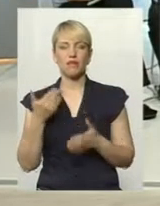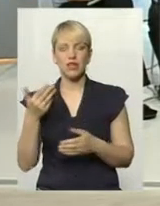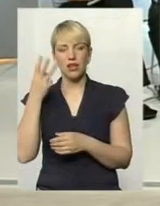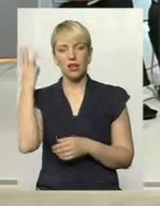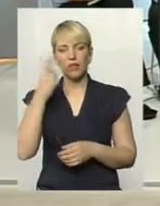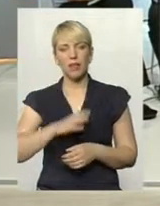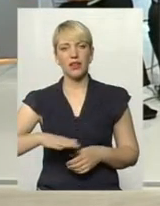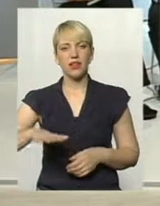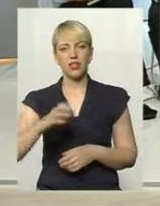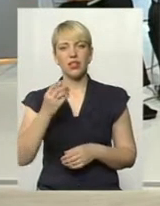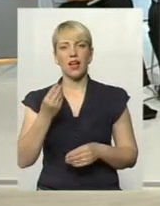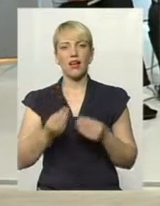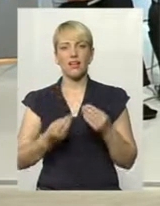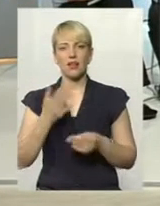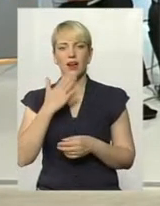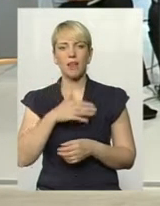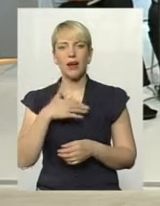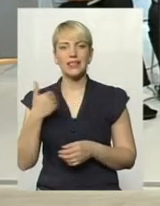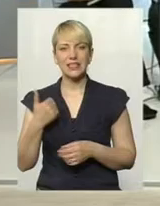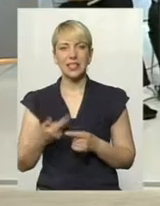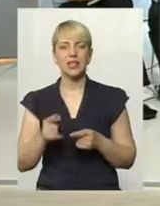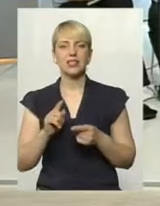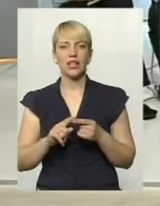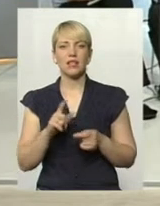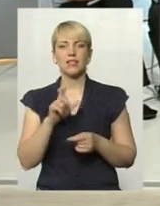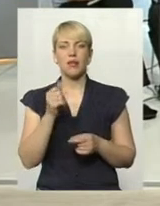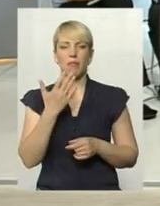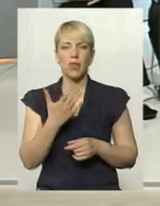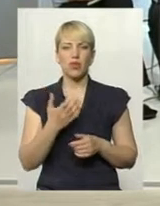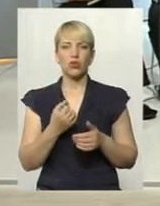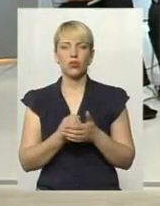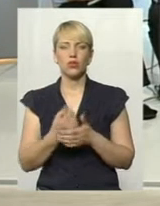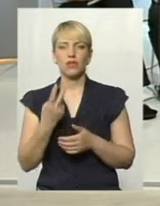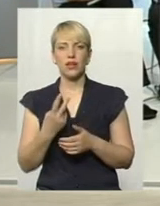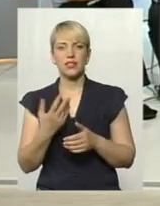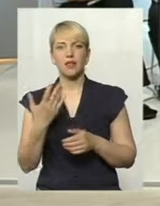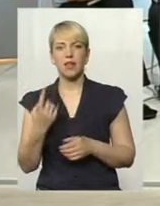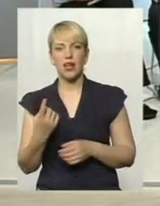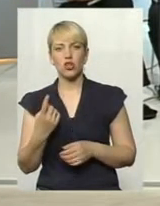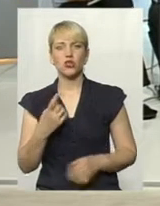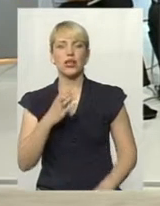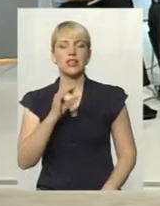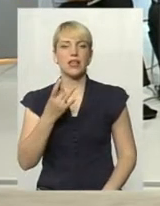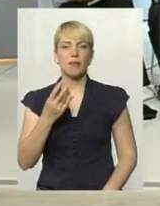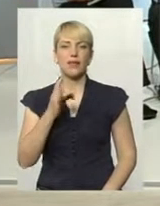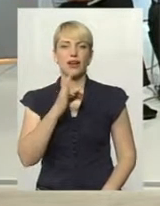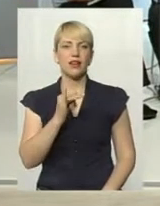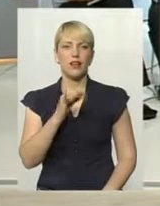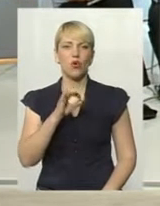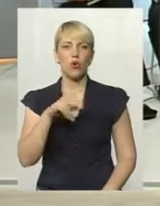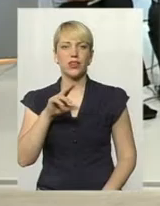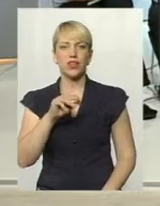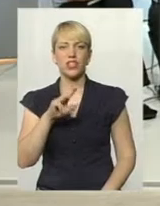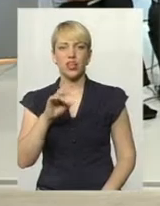іграх в Бразилії. Це з 5 по 21 серпня Ріо-де-Жанейро прийматиме найбільший